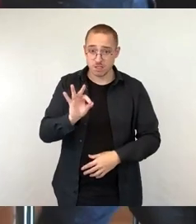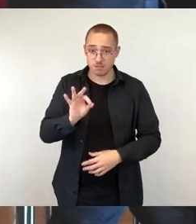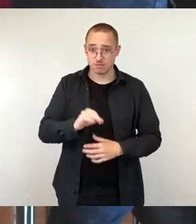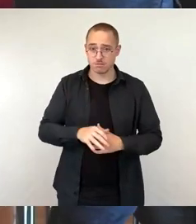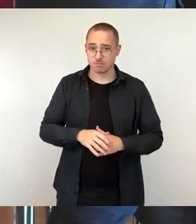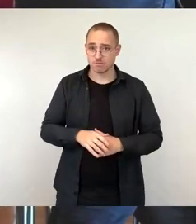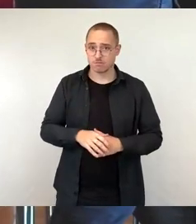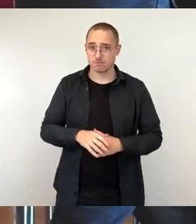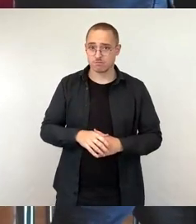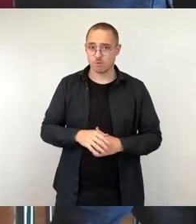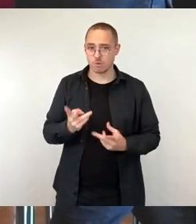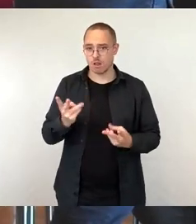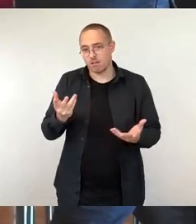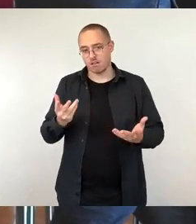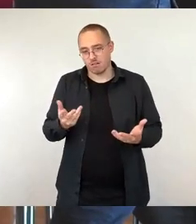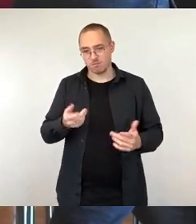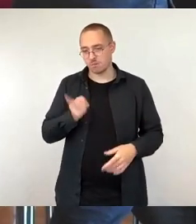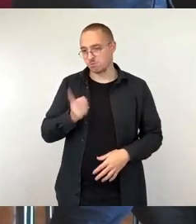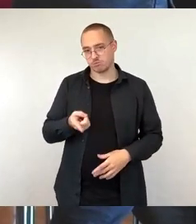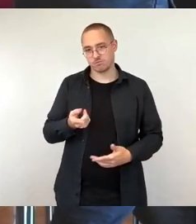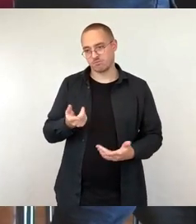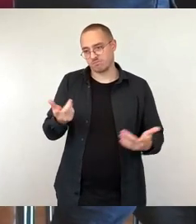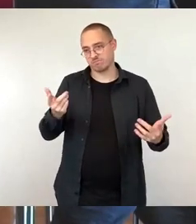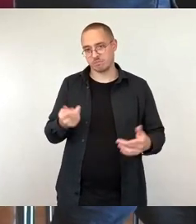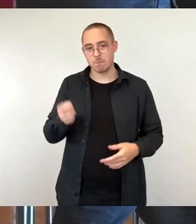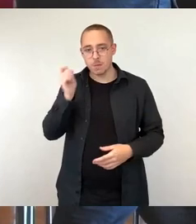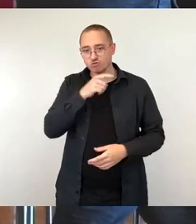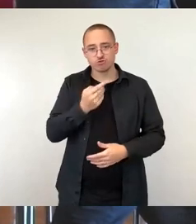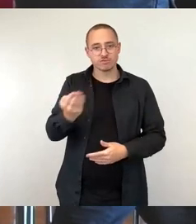dauerhaft notleidend bleibenden Straßen?